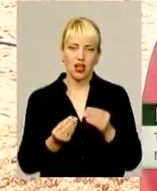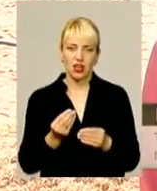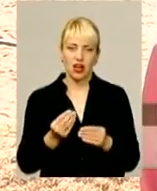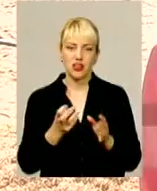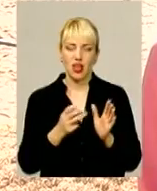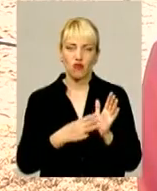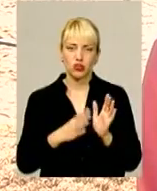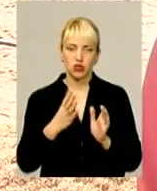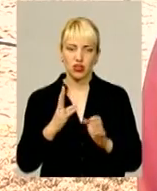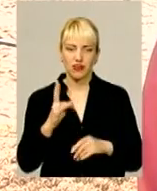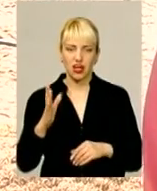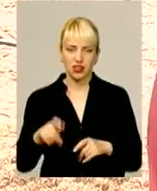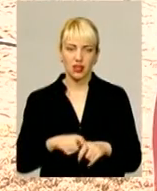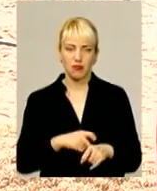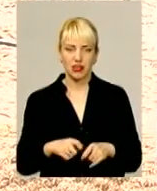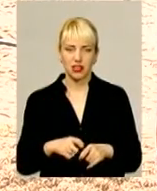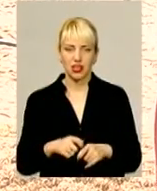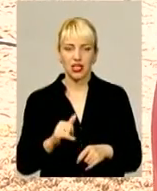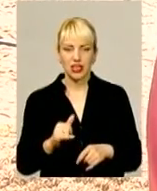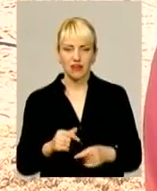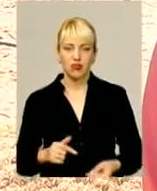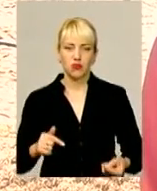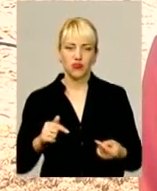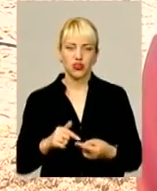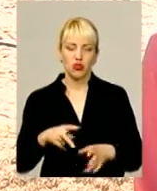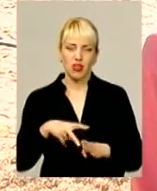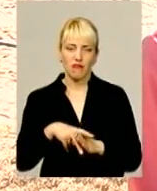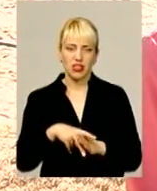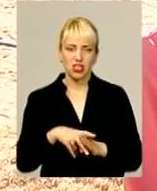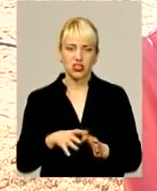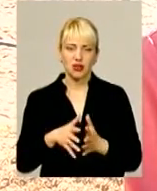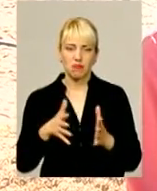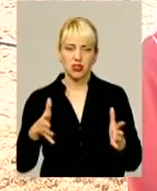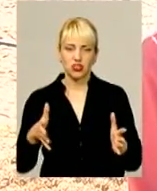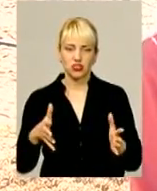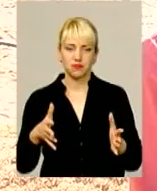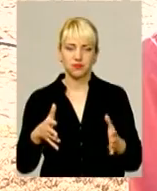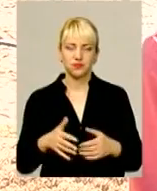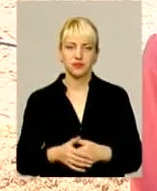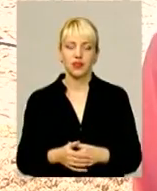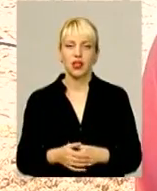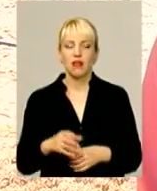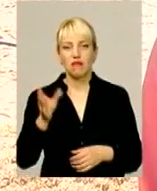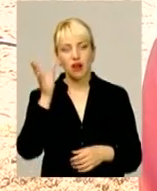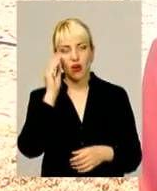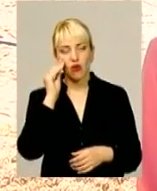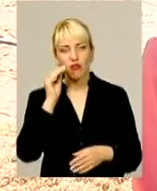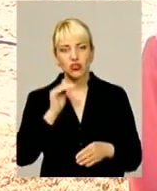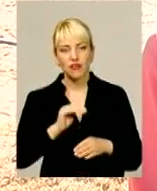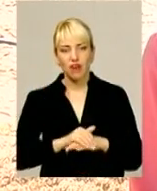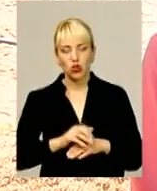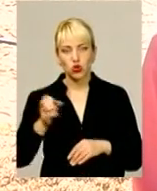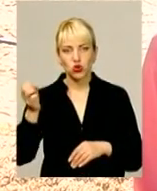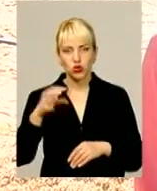84 квадратних метрах. Відповідно, навантаження набагато більше. І враховуючи фактор